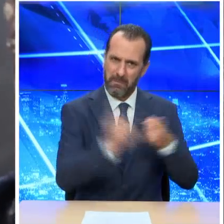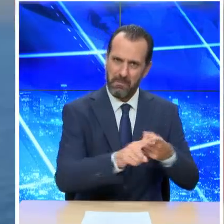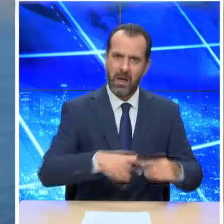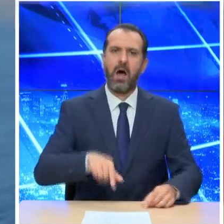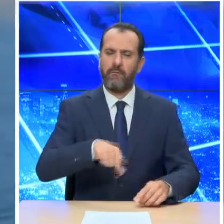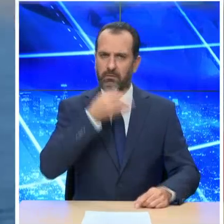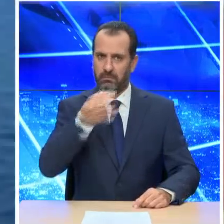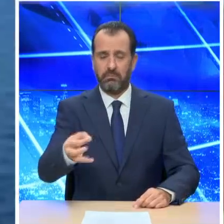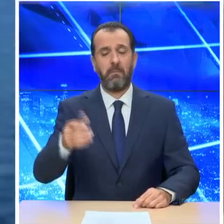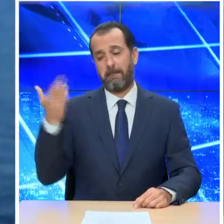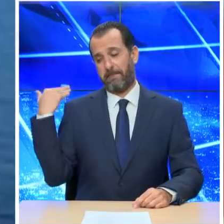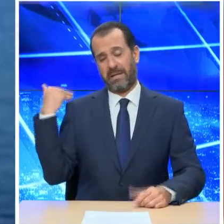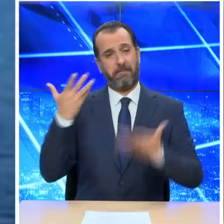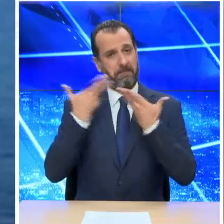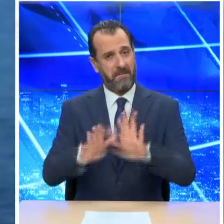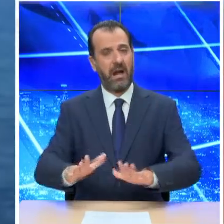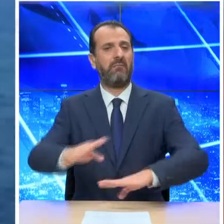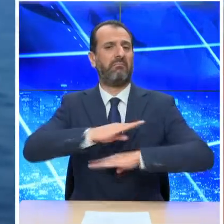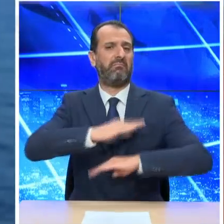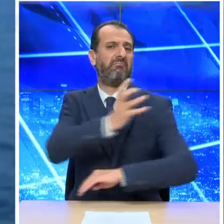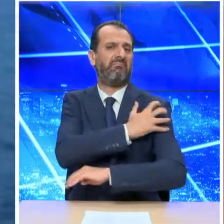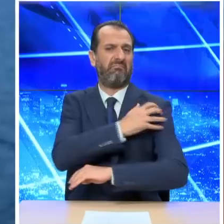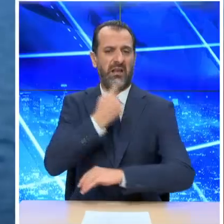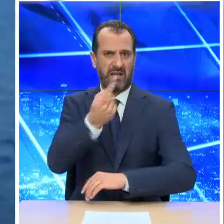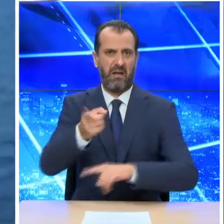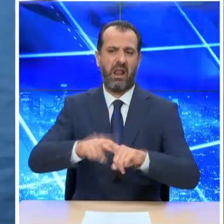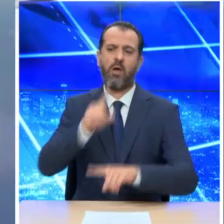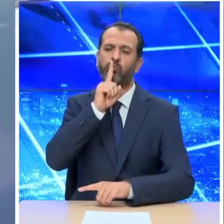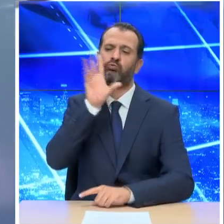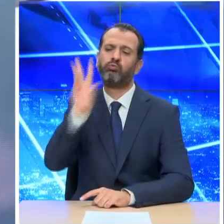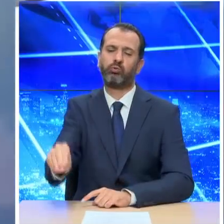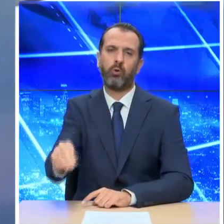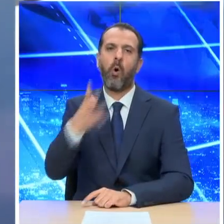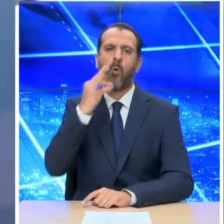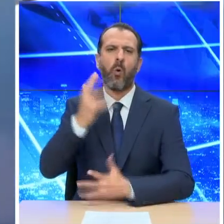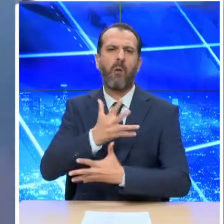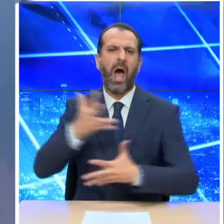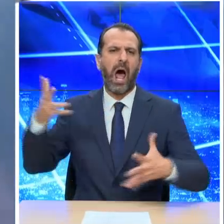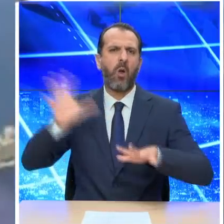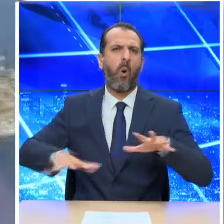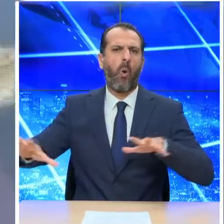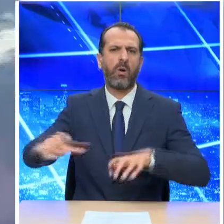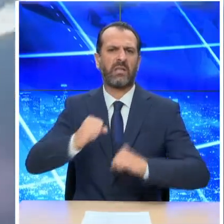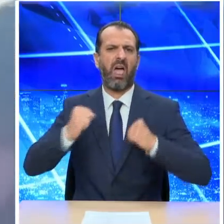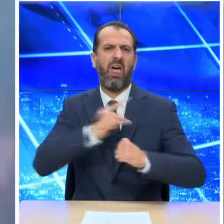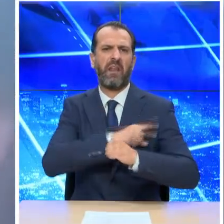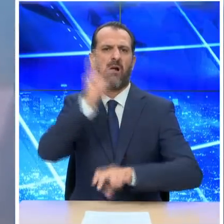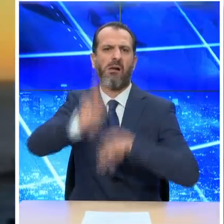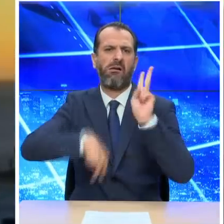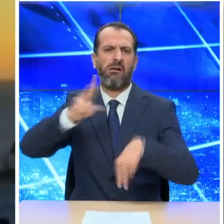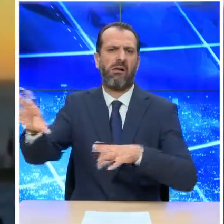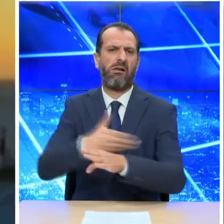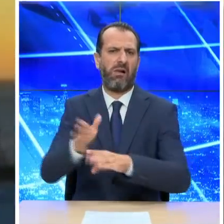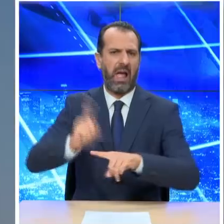εμπριστική δήλωση του Χουλουσία Καρ που κάλεσε την Ελλάδα να σοπάσει για να μην γίνει μεζές για τα συμφέροντα άλλων Ο Τούρκος Υπουργός